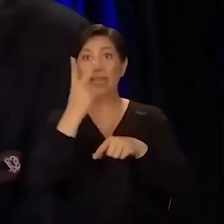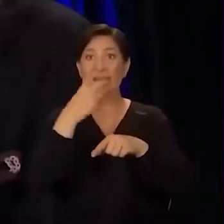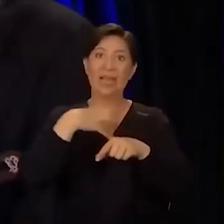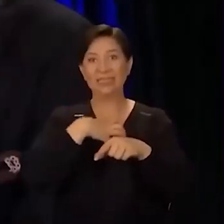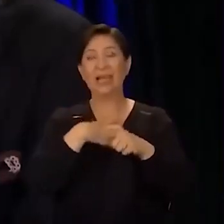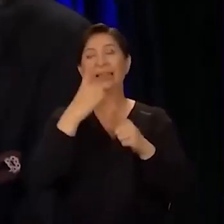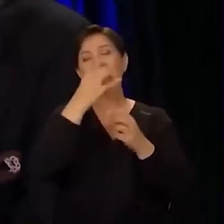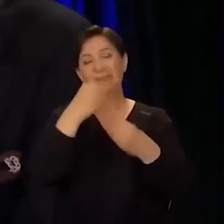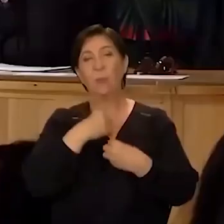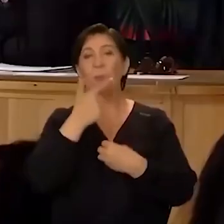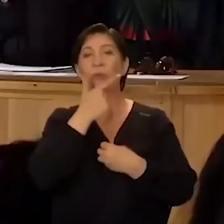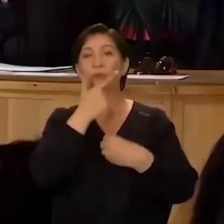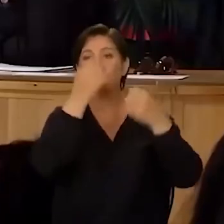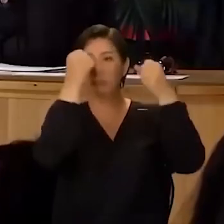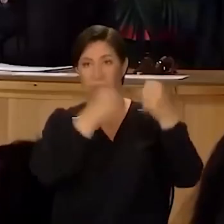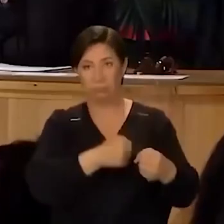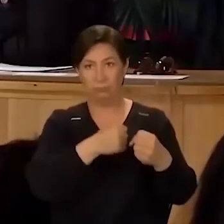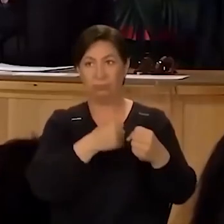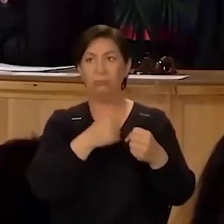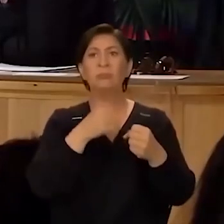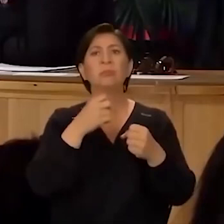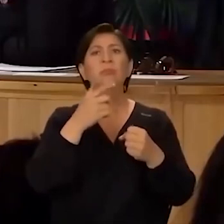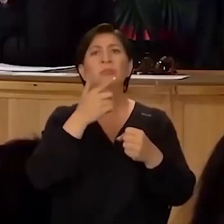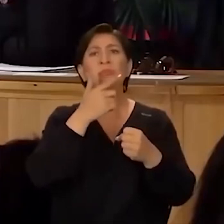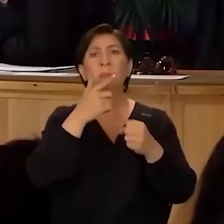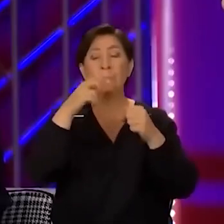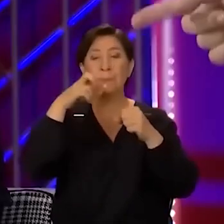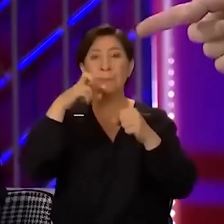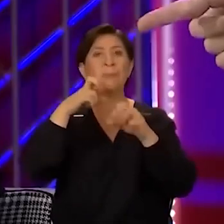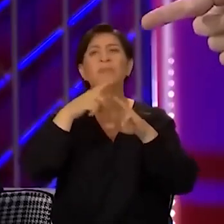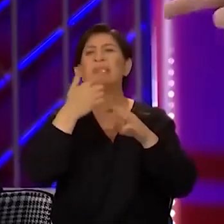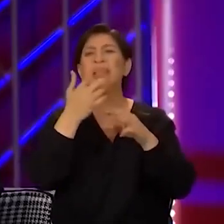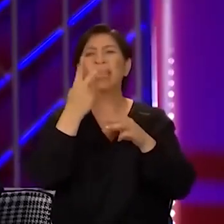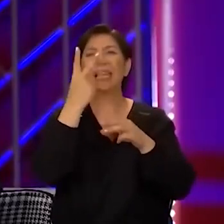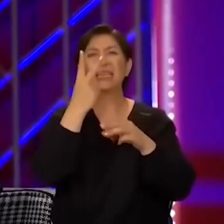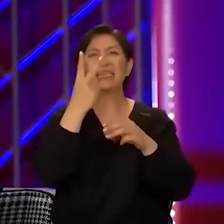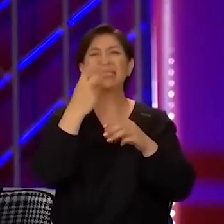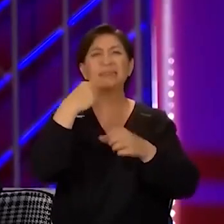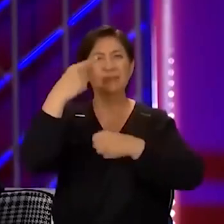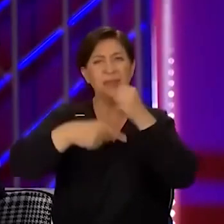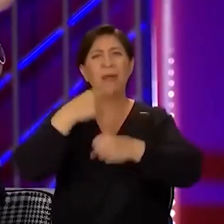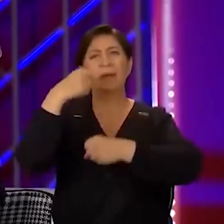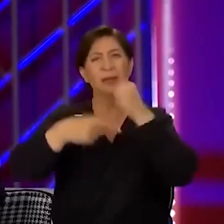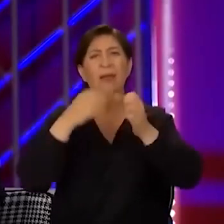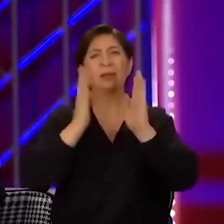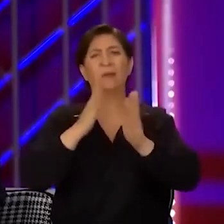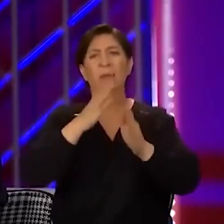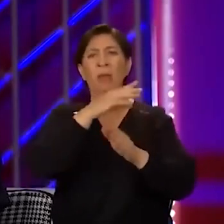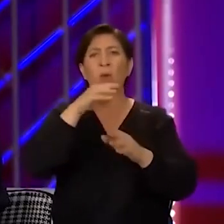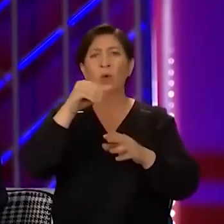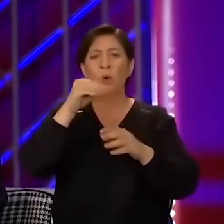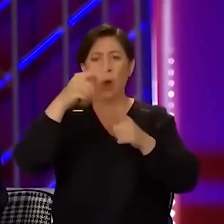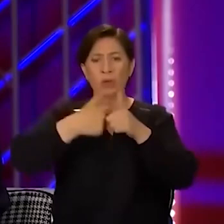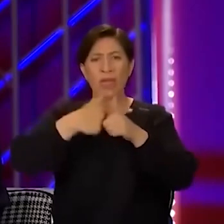Haziran'da Allah izin verirse Bodrum'a yerleştiriyorum. Bodrum'daki People'da? People'da. Nerede People'da? sezondur Kum